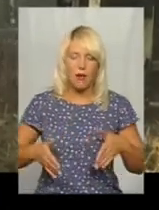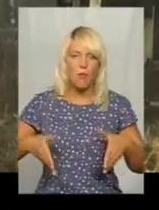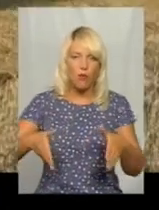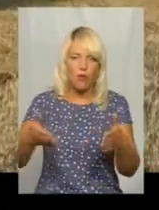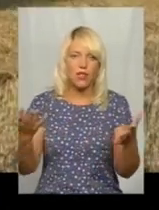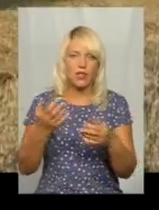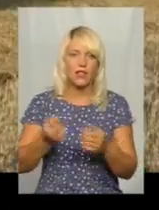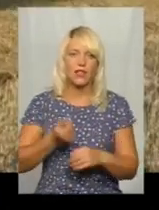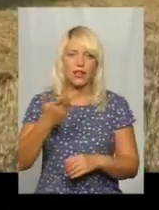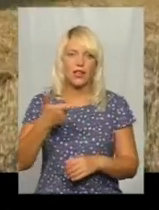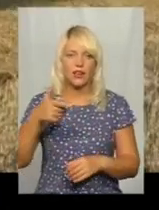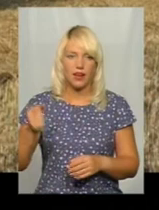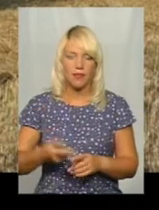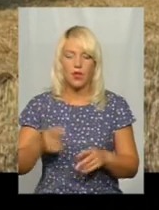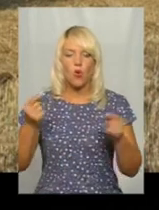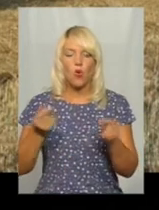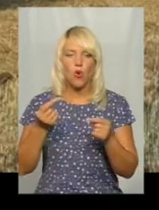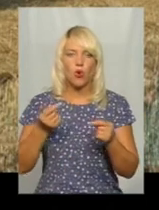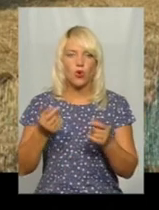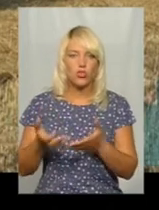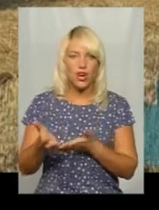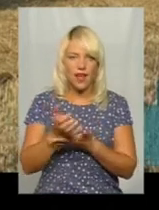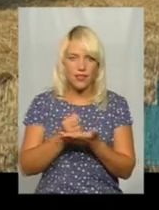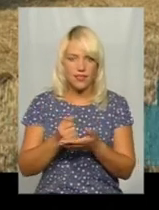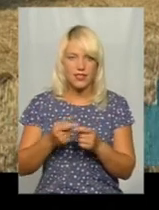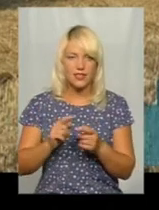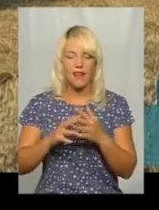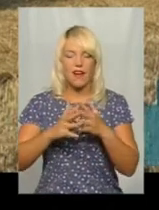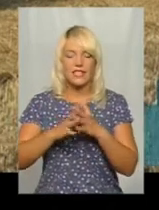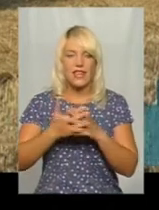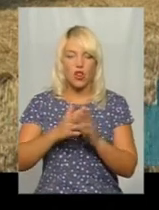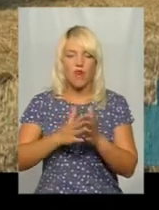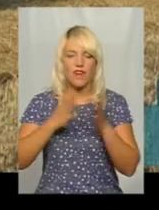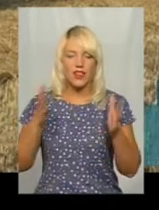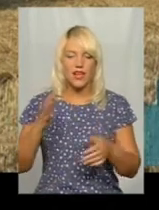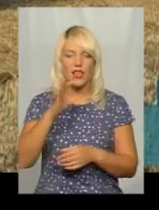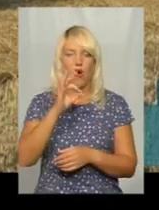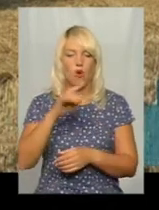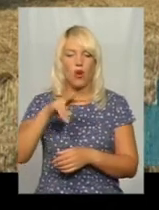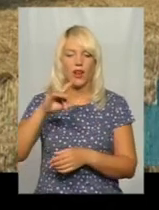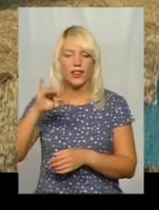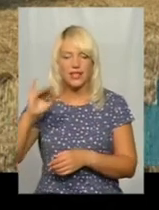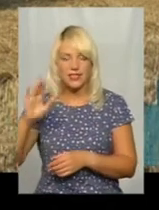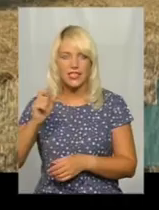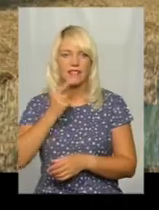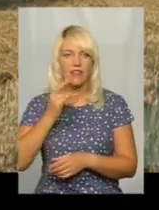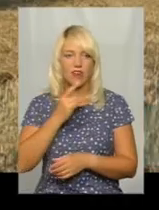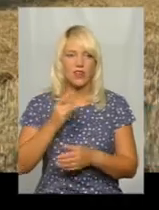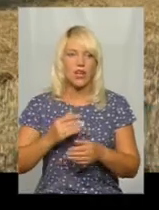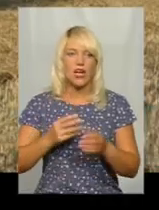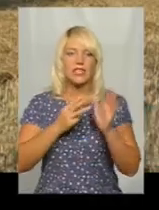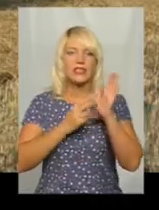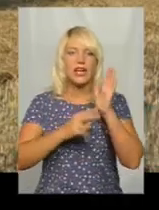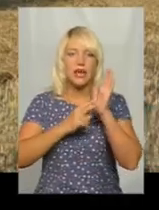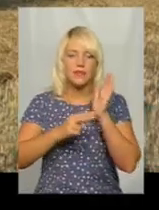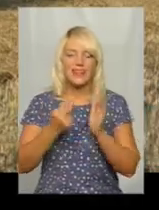молотити. Урожайність пшениці в цьому господарстві в селі Великій Орлинці Красилівського району вища від середньої в області, до 70 центрів з